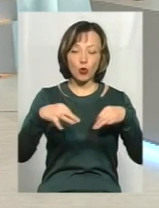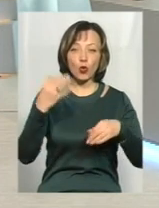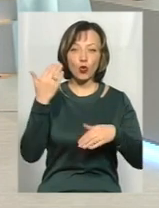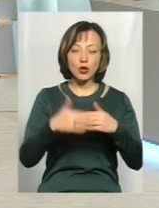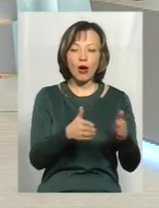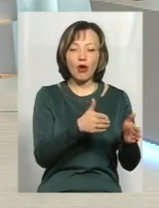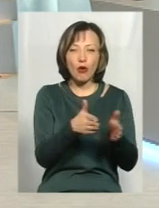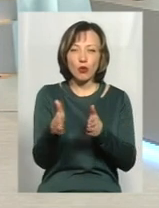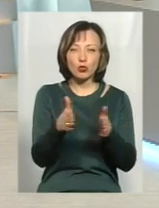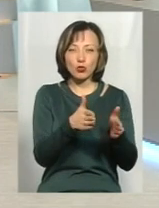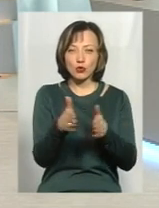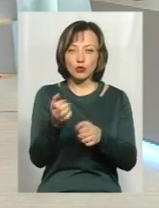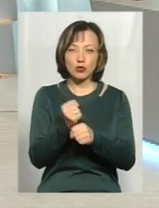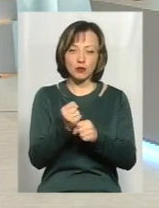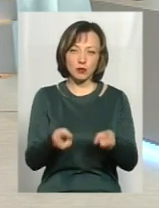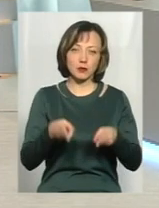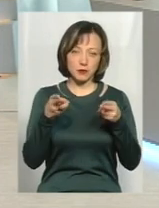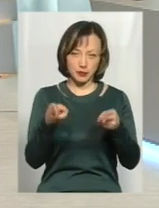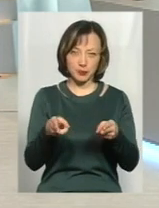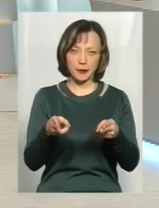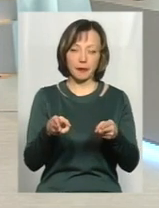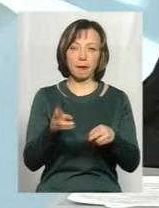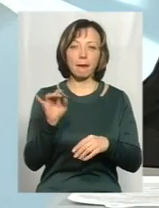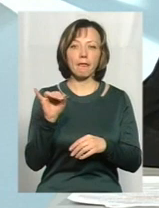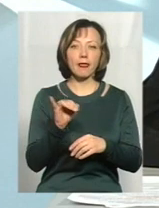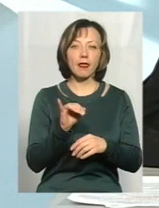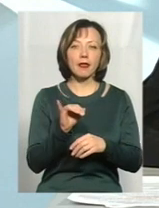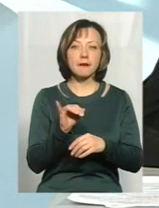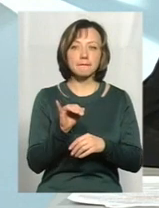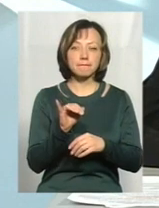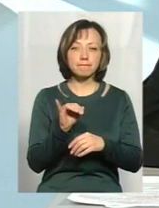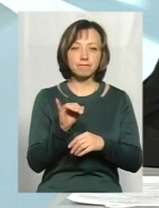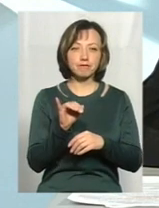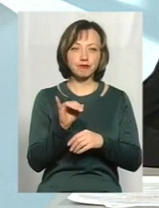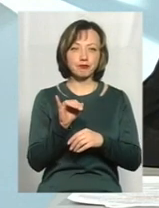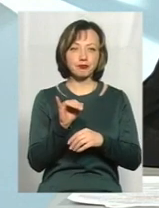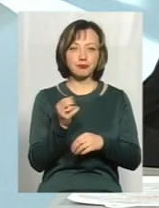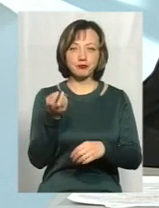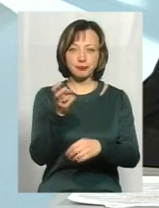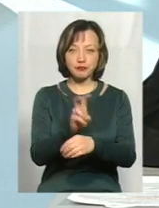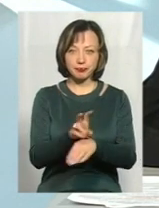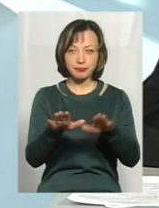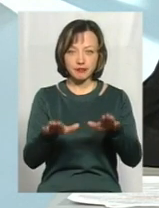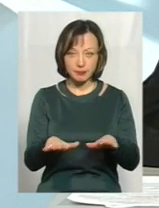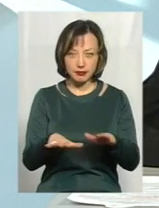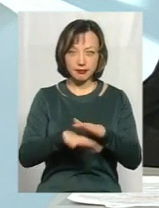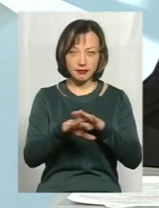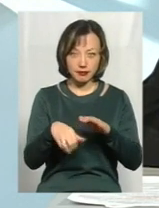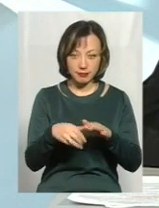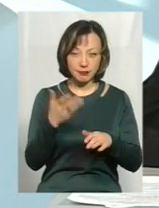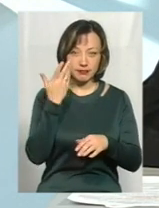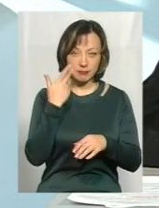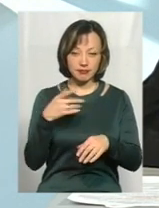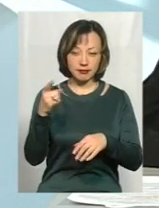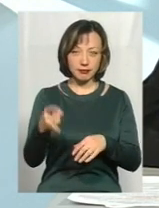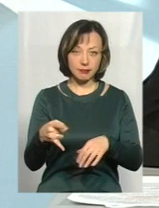готуються до вчинення цього кримінального правопорушення. І приходячи на місце, де будуть викрадати